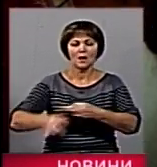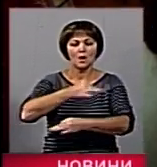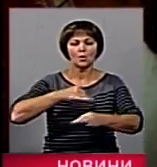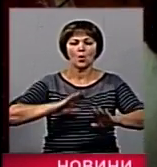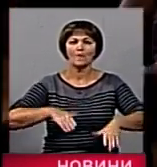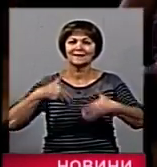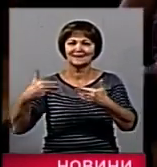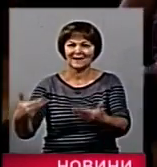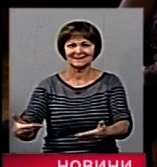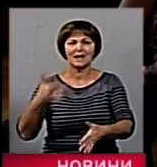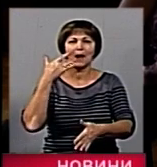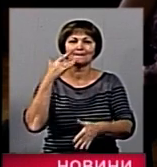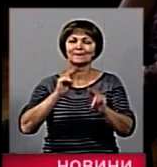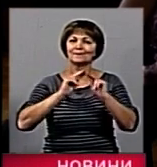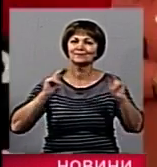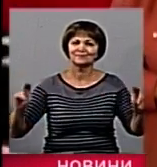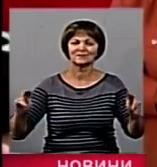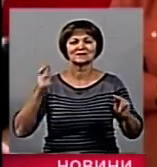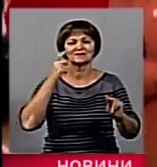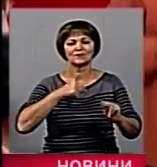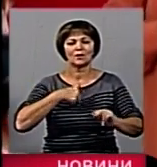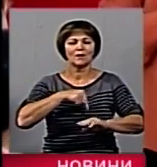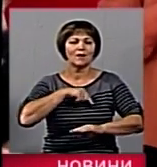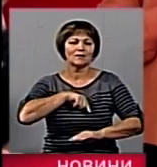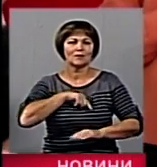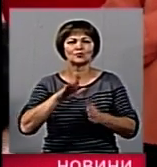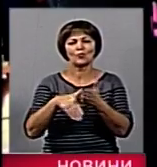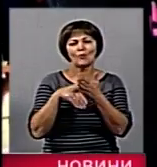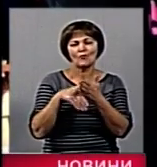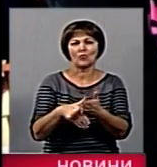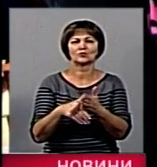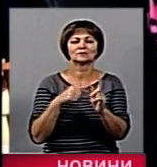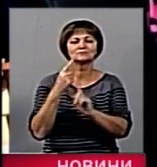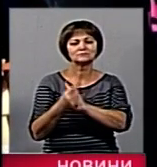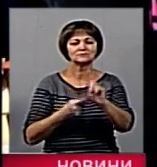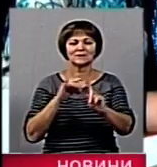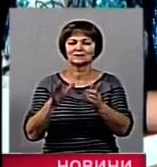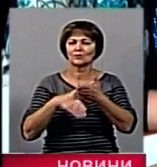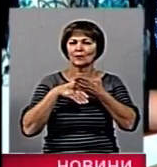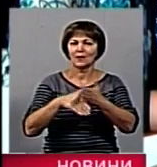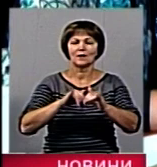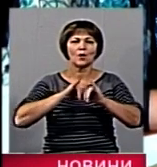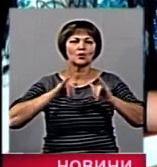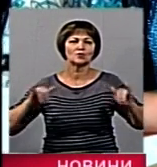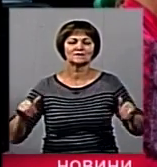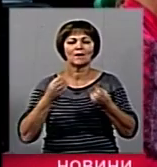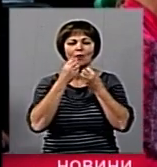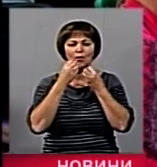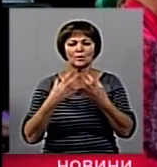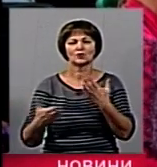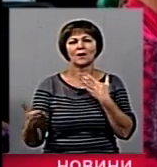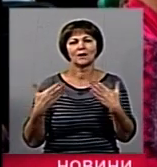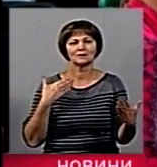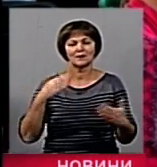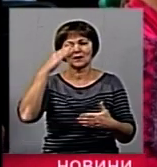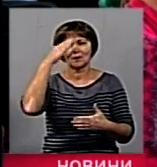американських педагогів щодо розвитку чеснот не тільки допоможуть сформувати характер, а й сприятимуть розвитку гармонійних стосунків між